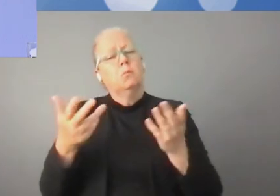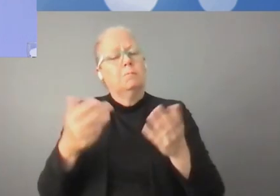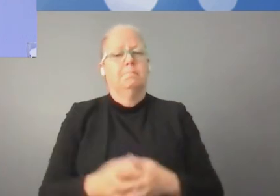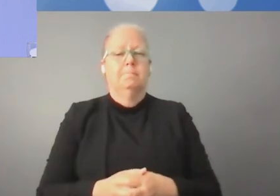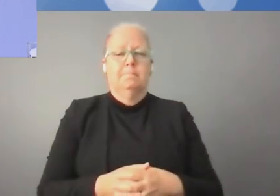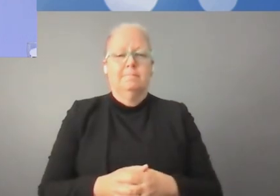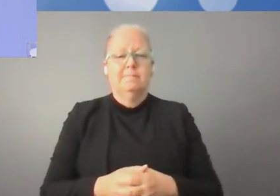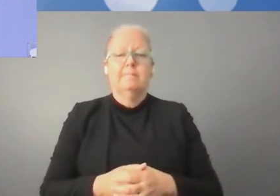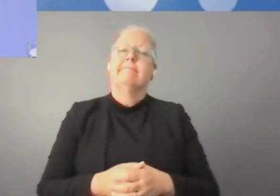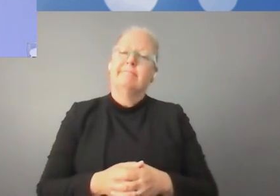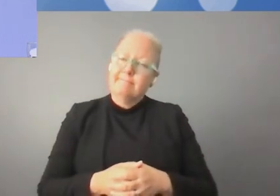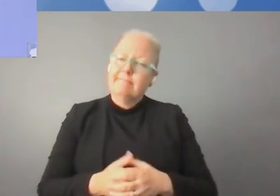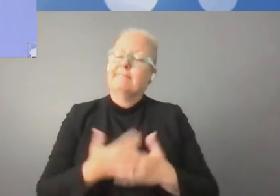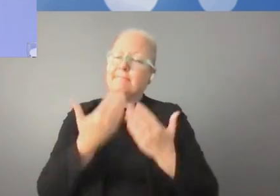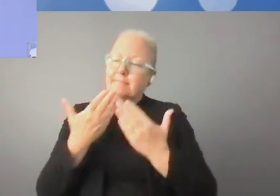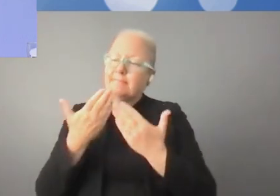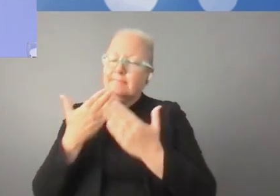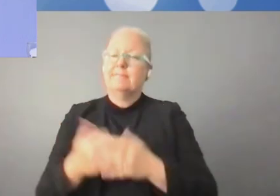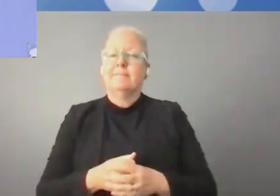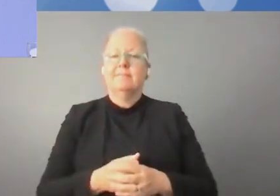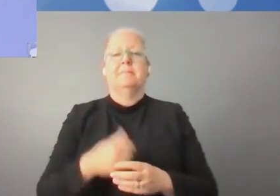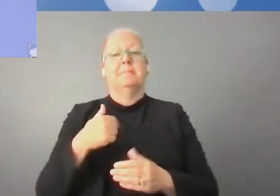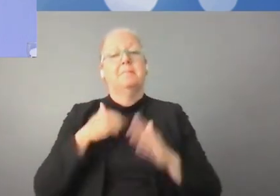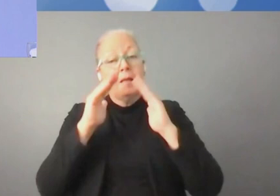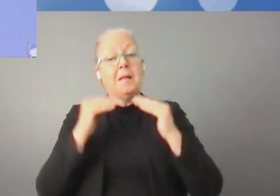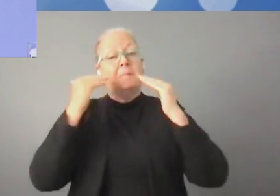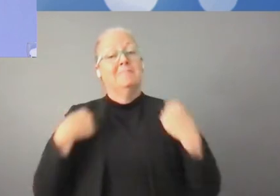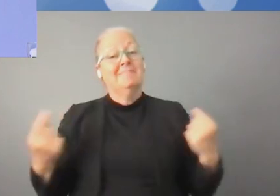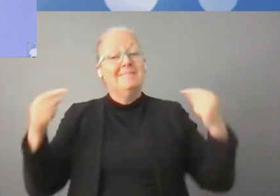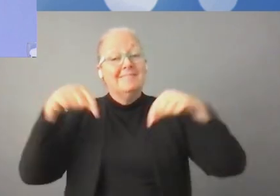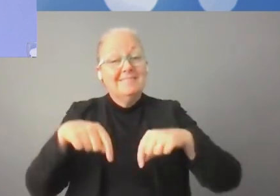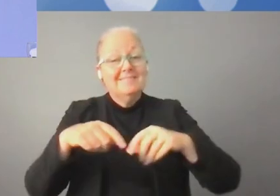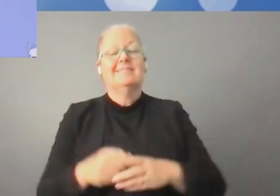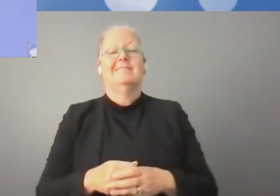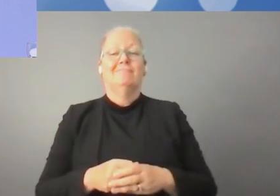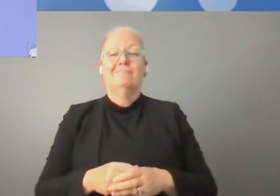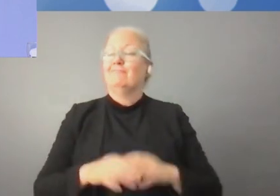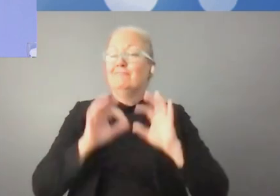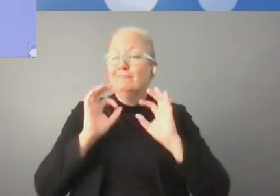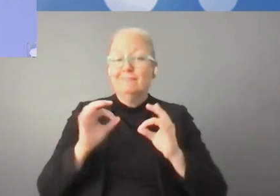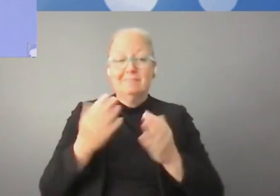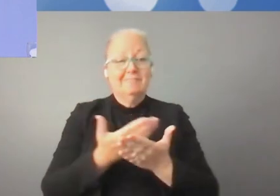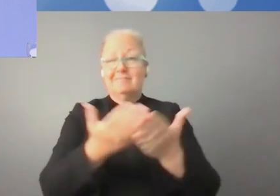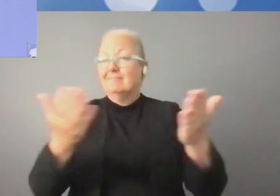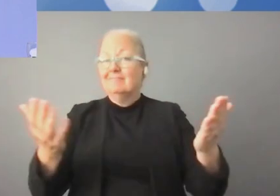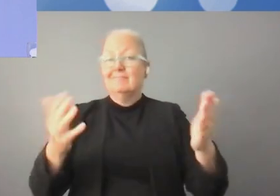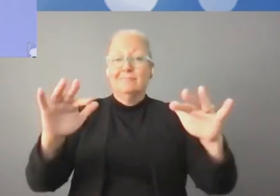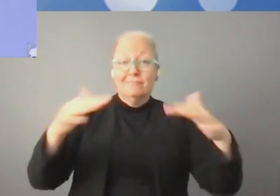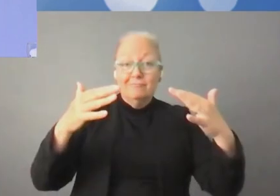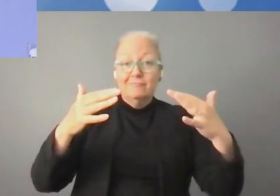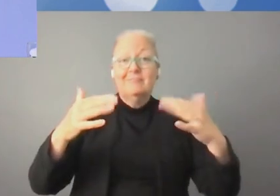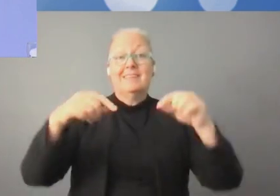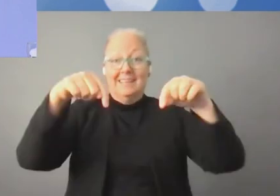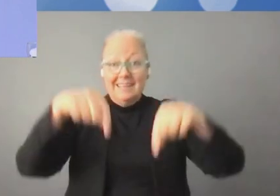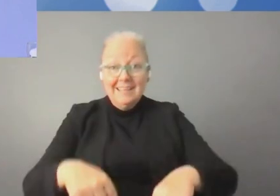beaucoup. C'est pour moi un grand plaisir d'être ici. Je suis